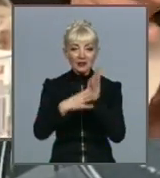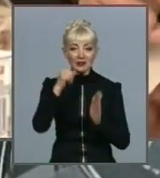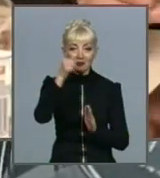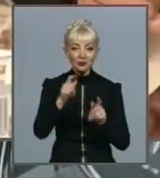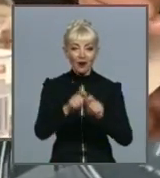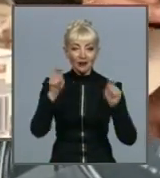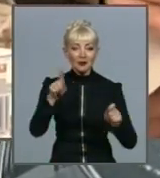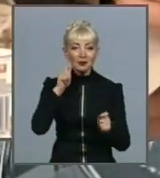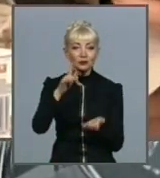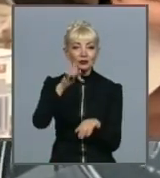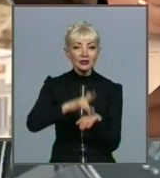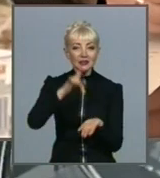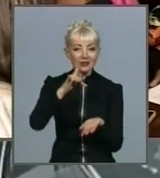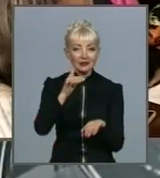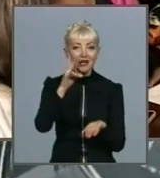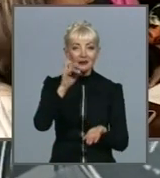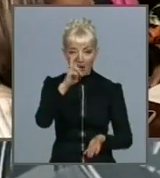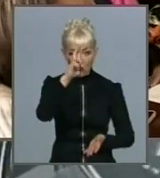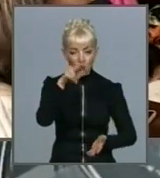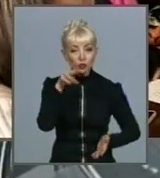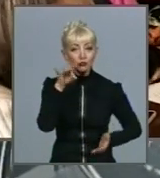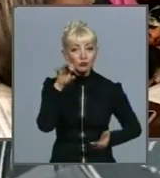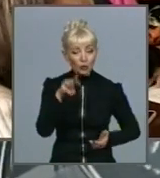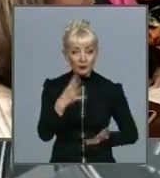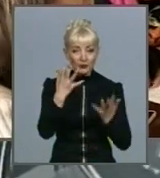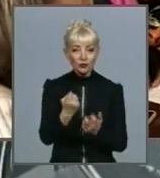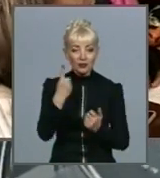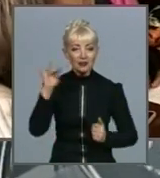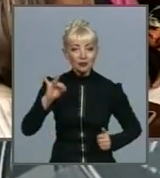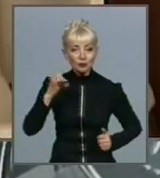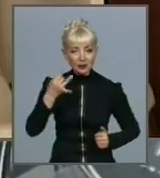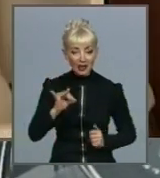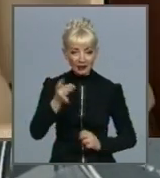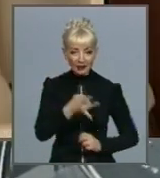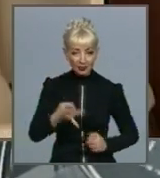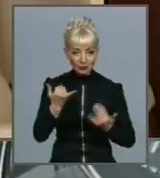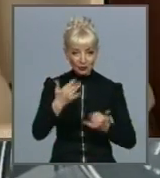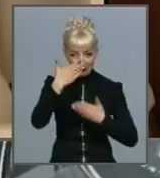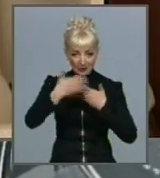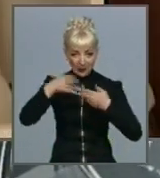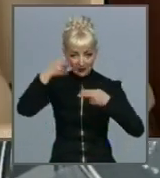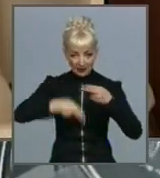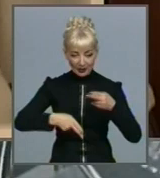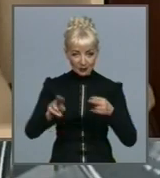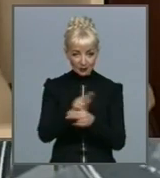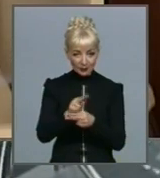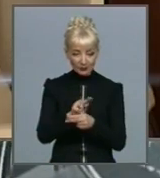на Держпромі. Ще один, що в індустріальному районі, зараз на завершальному етапі. Тобто ми